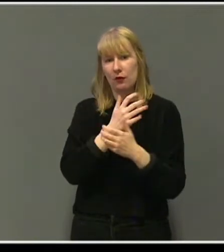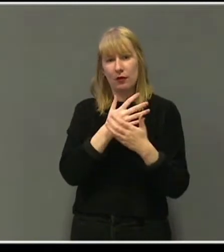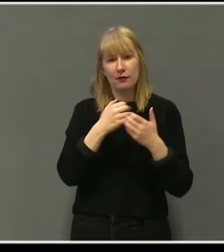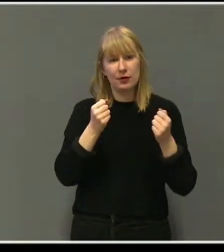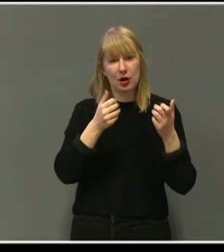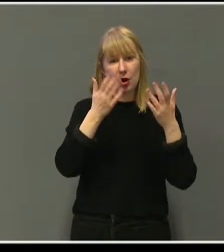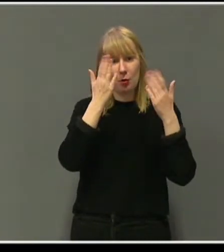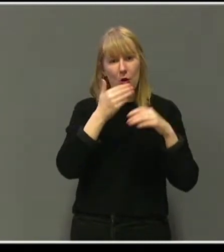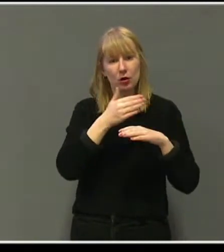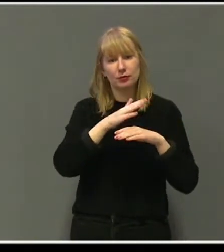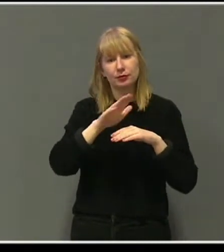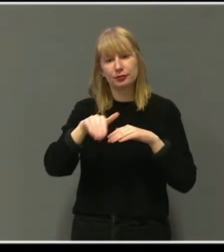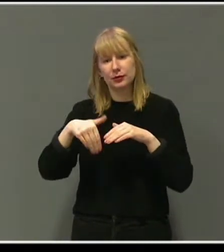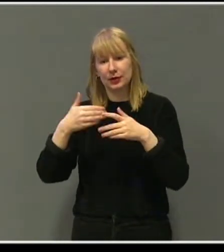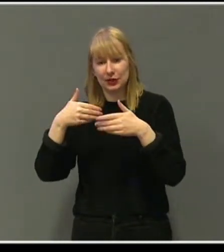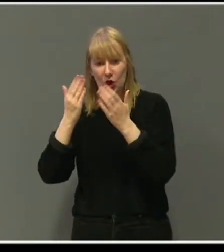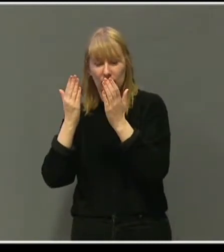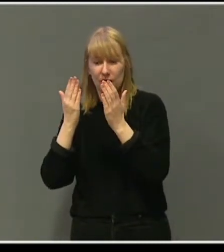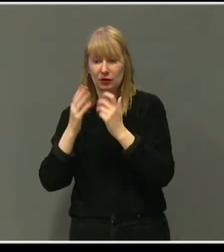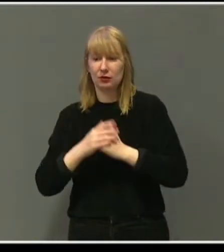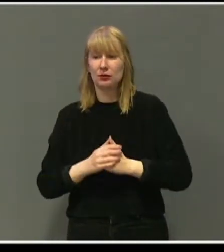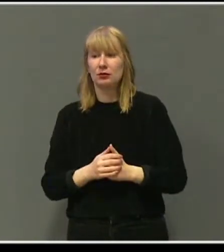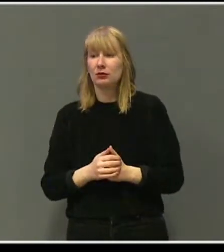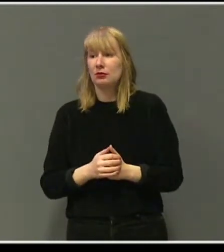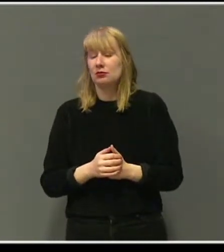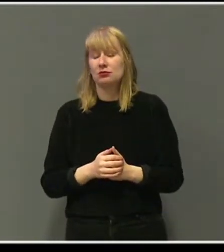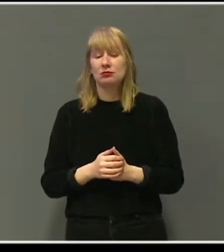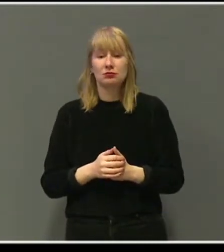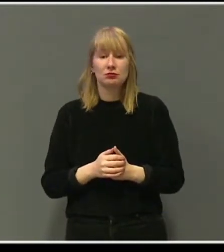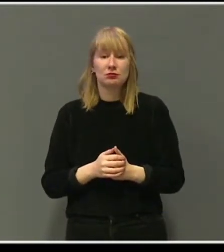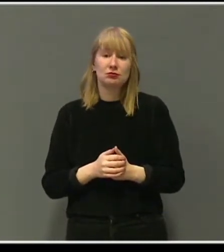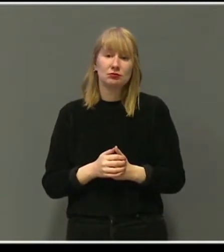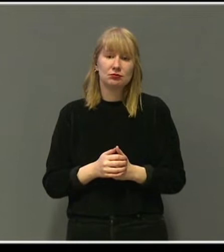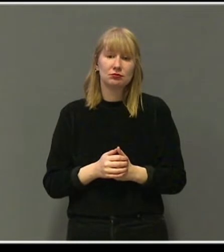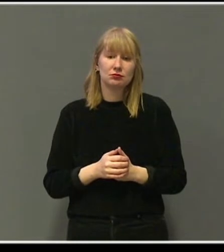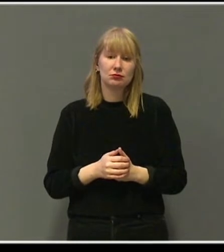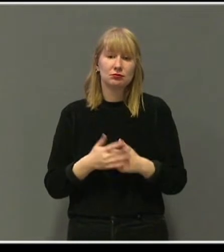morgenen. Han skulle liksom ikke være til bry, Matsemann.